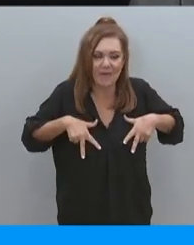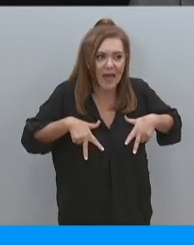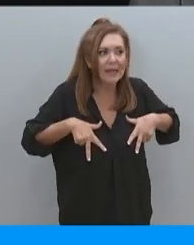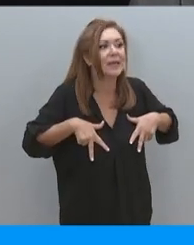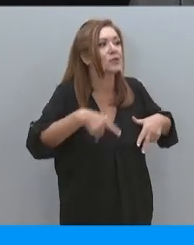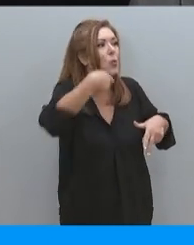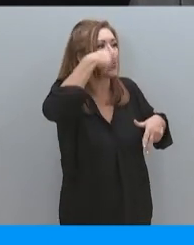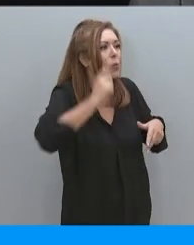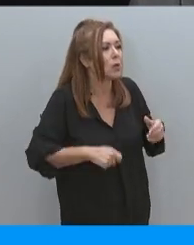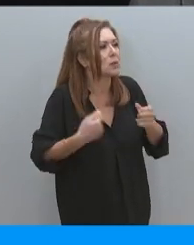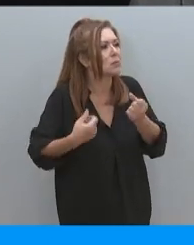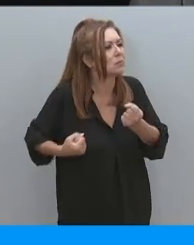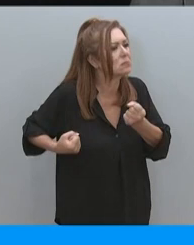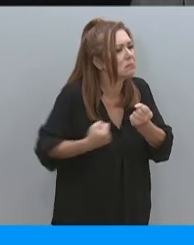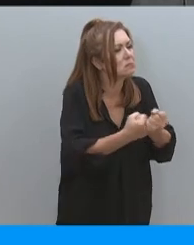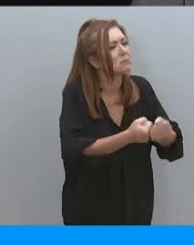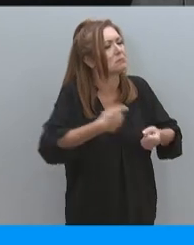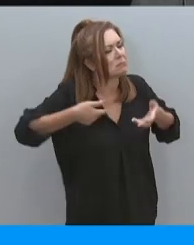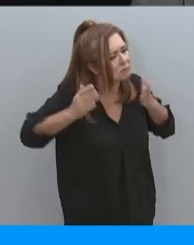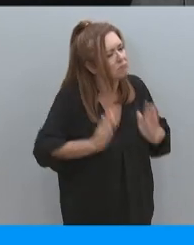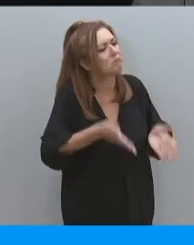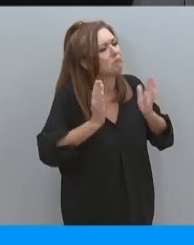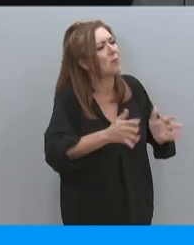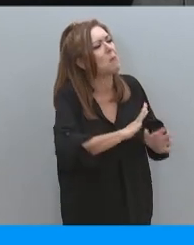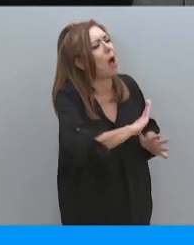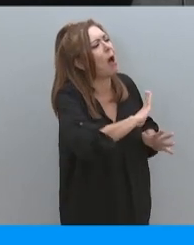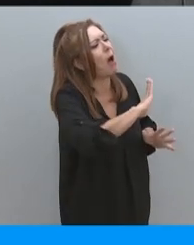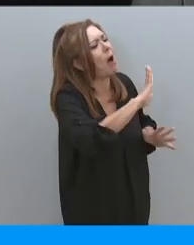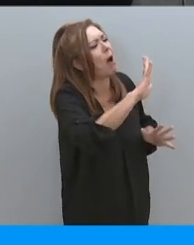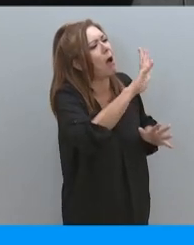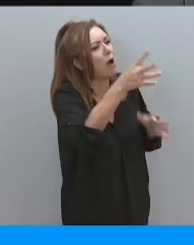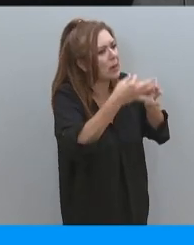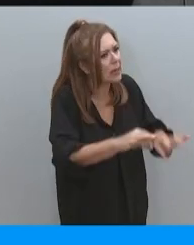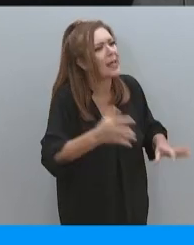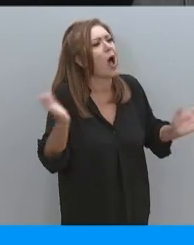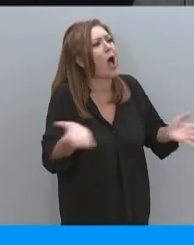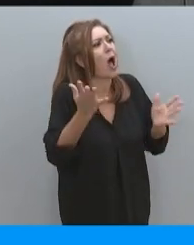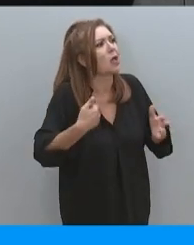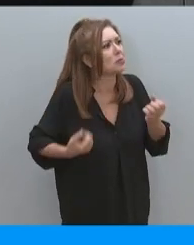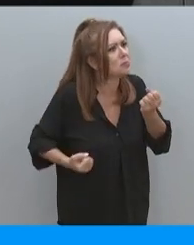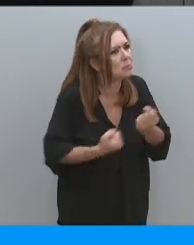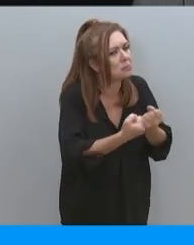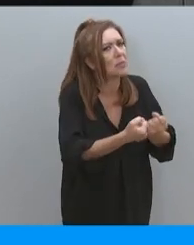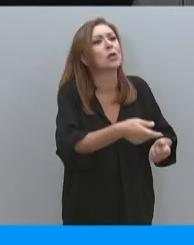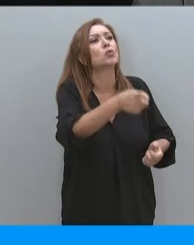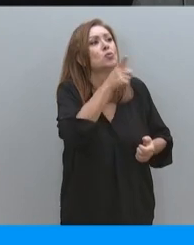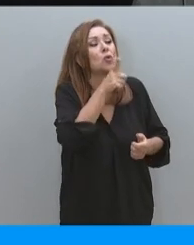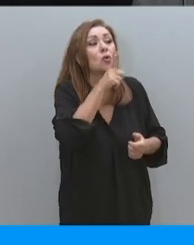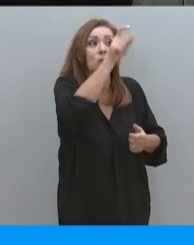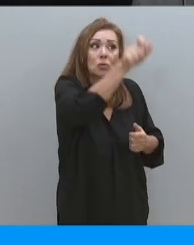πλευρό της Ουκρανίας για όσο διάστημα χρειαστεί και να παρέχει κάθε δυνατή υποστήριξη. Το επαναλάβετε και εσείς